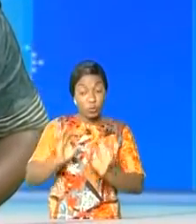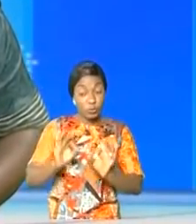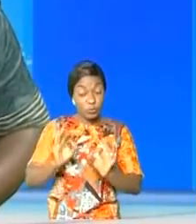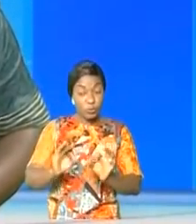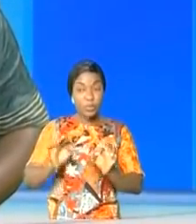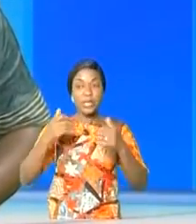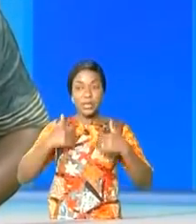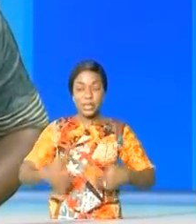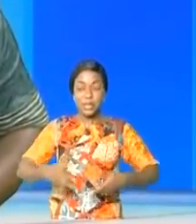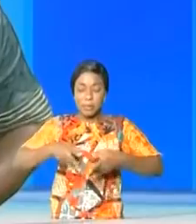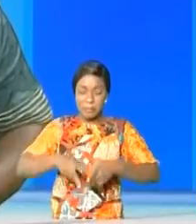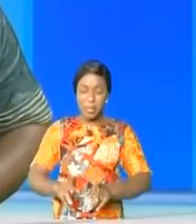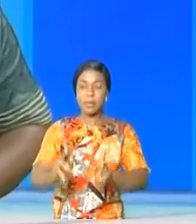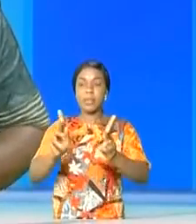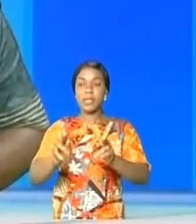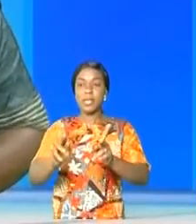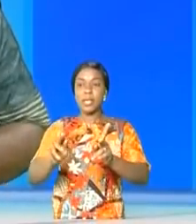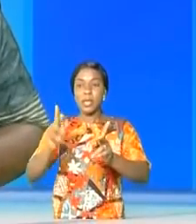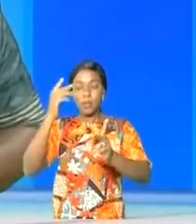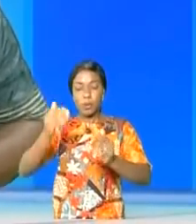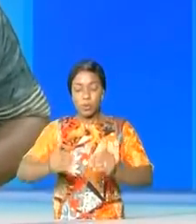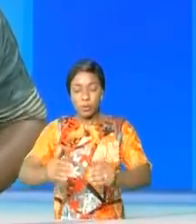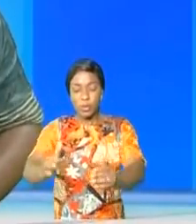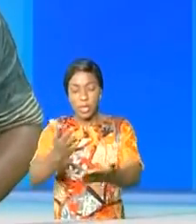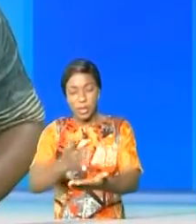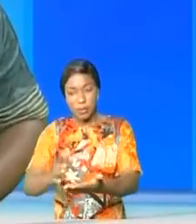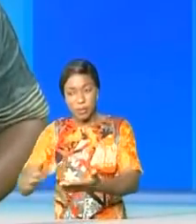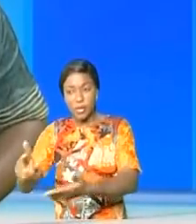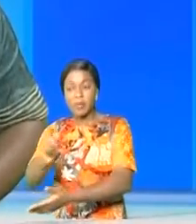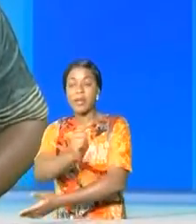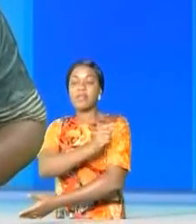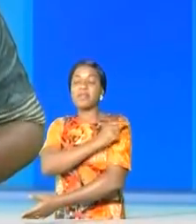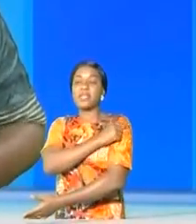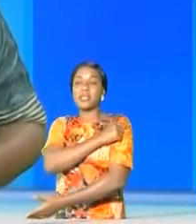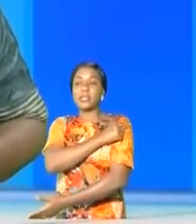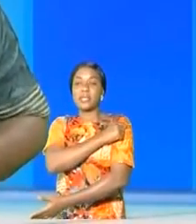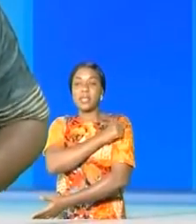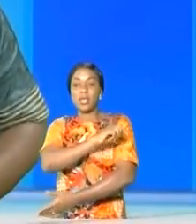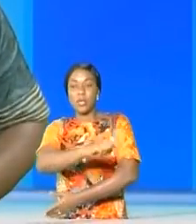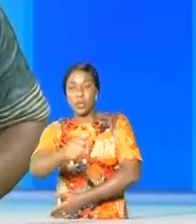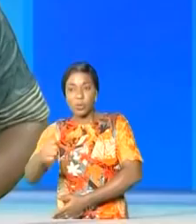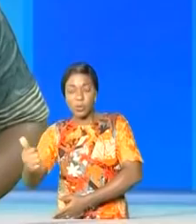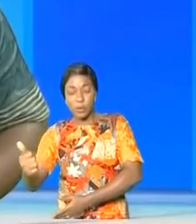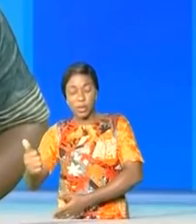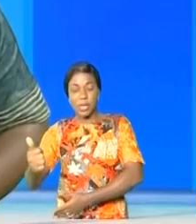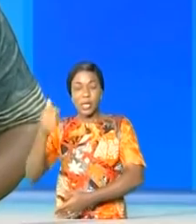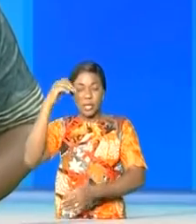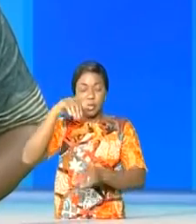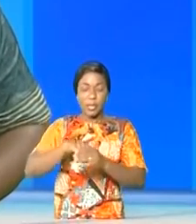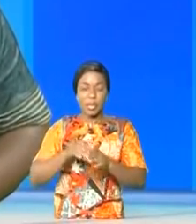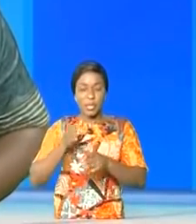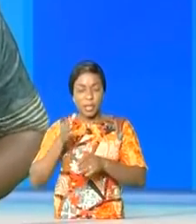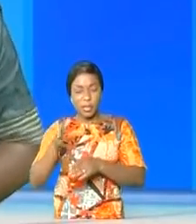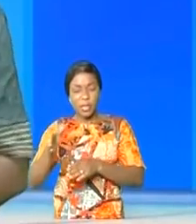santé qui va permettre à cheminer et distribuer des vaccins ou autres intrants dans les coins à